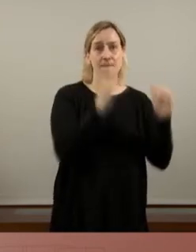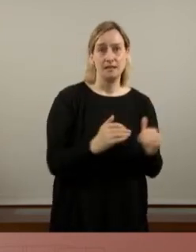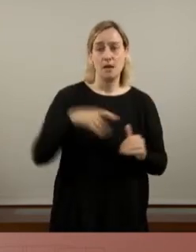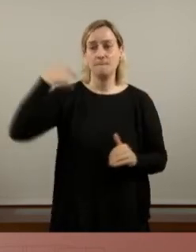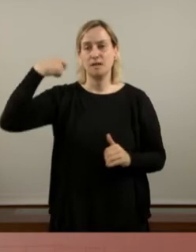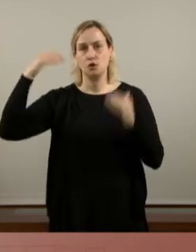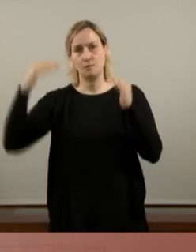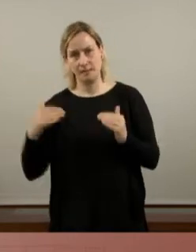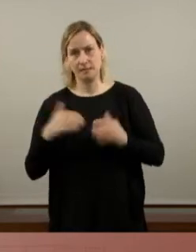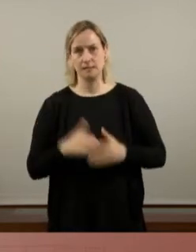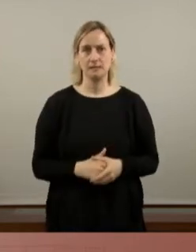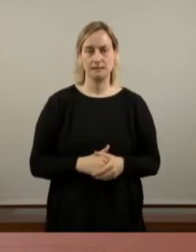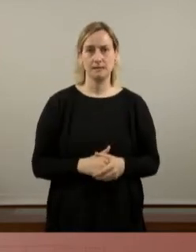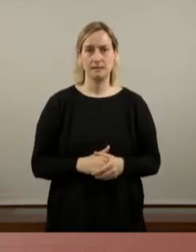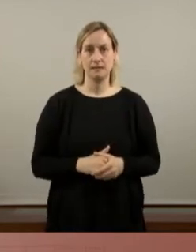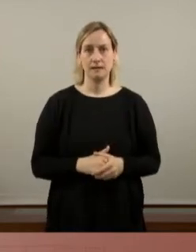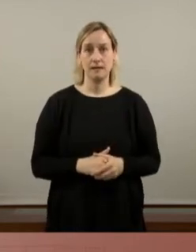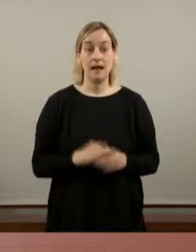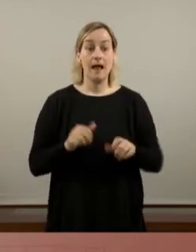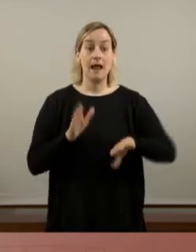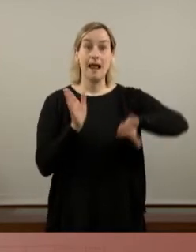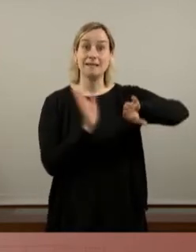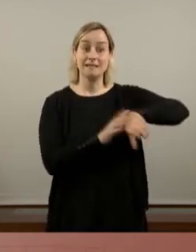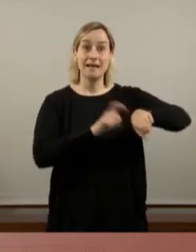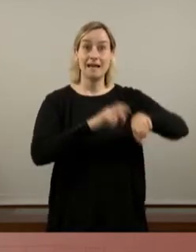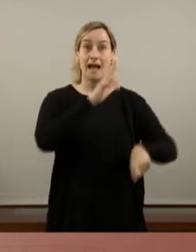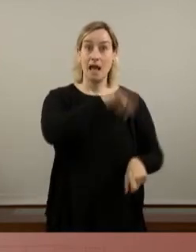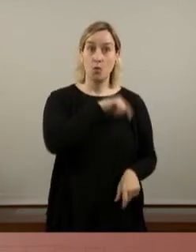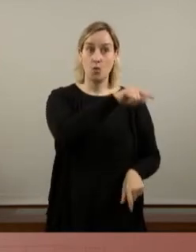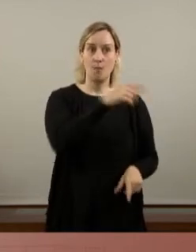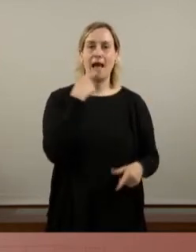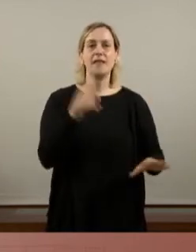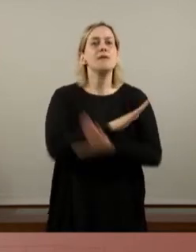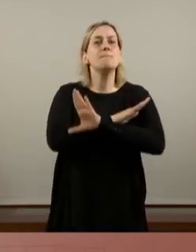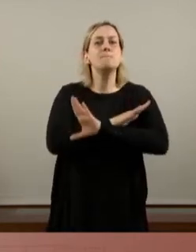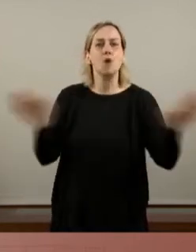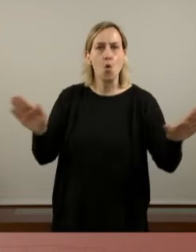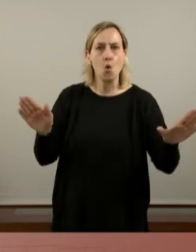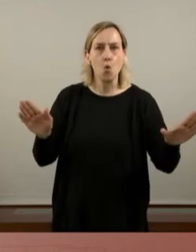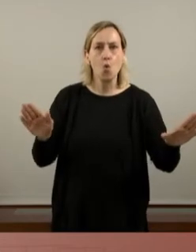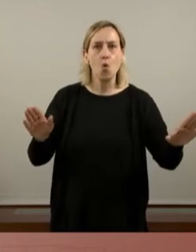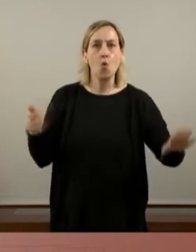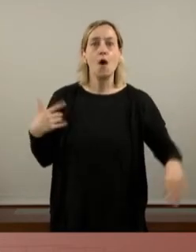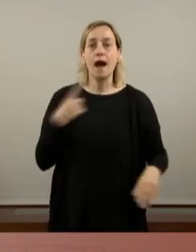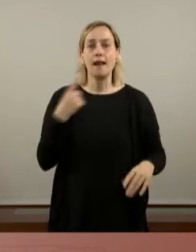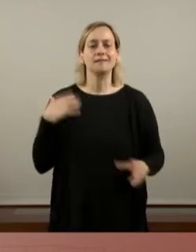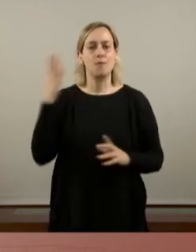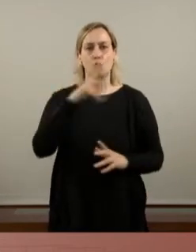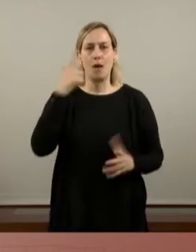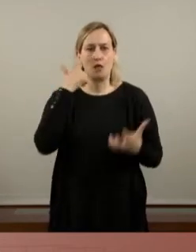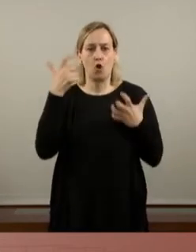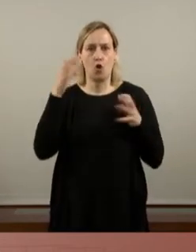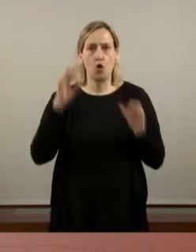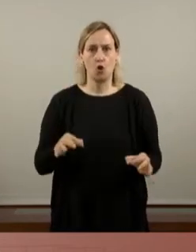L'esquerra europea ha de dir prou a l'enèssim robatori a plena llum del dia